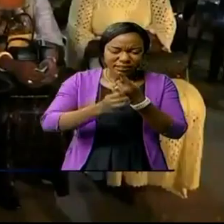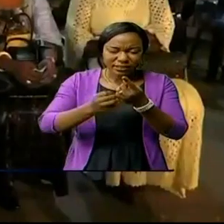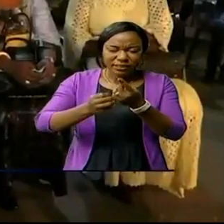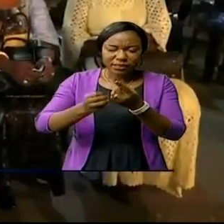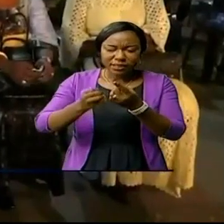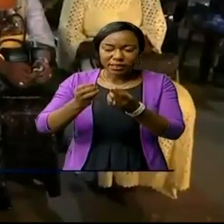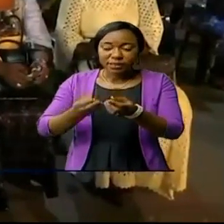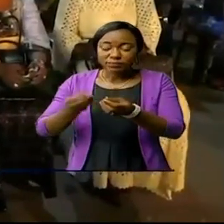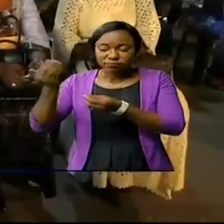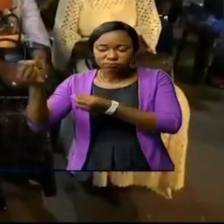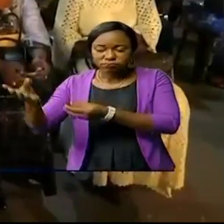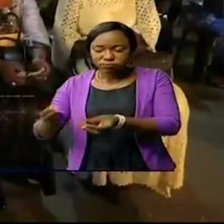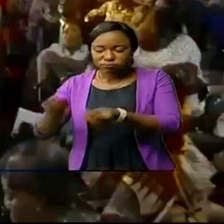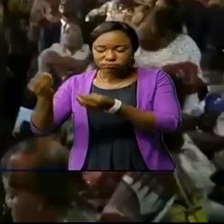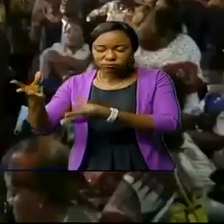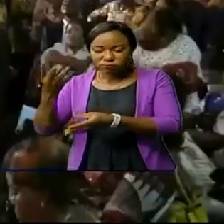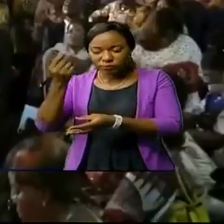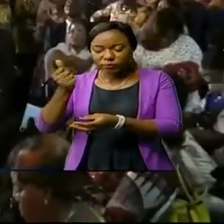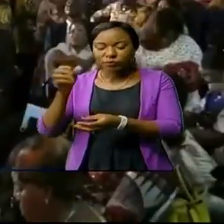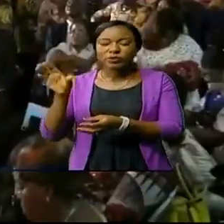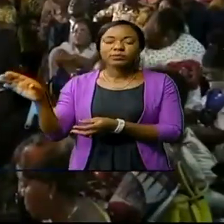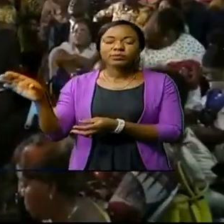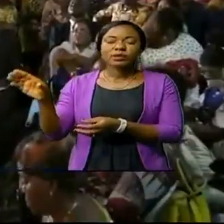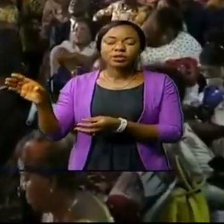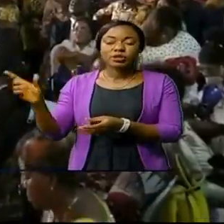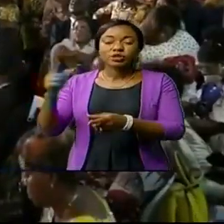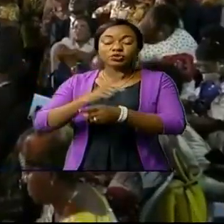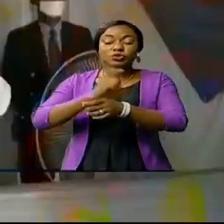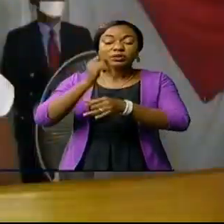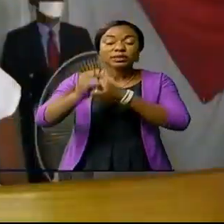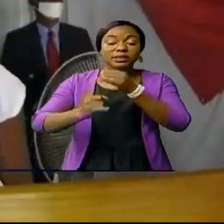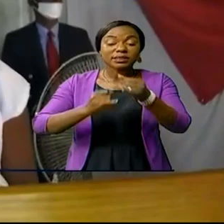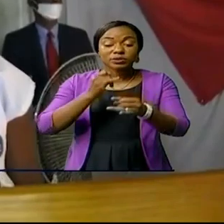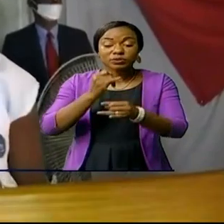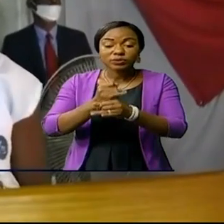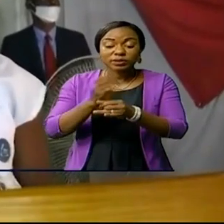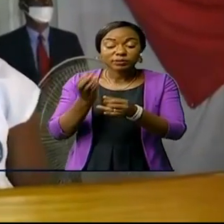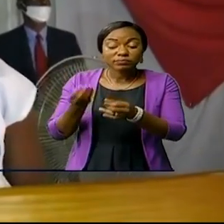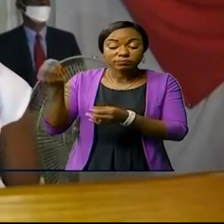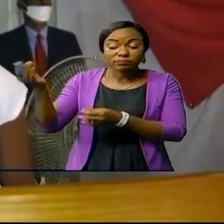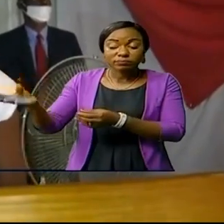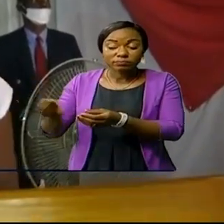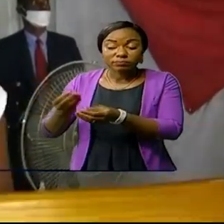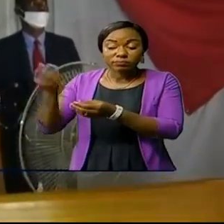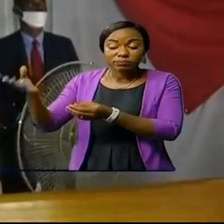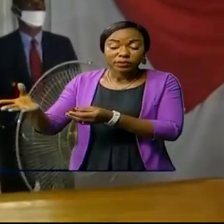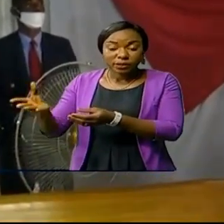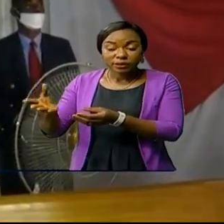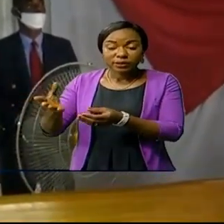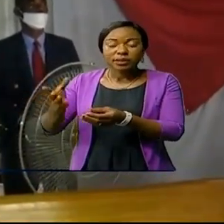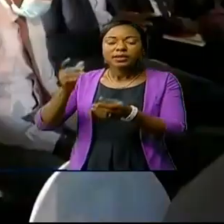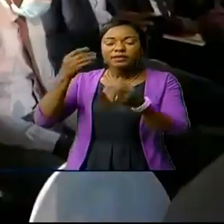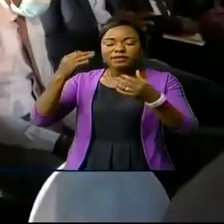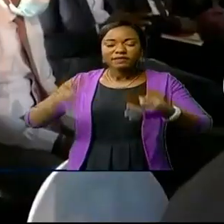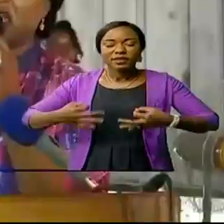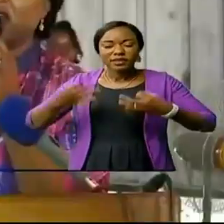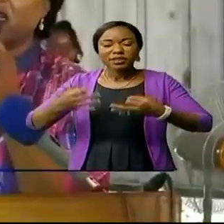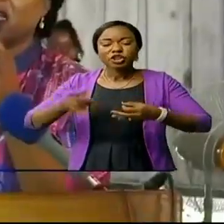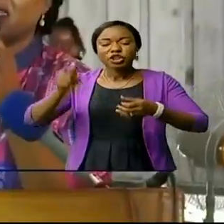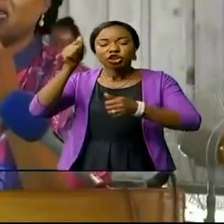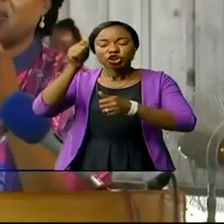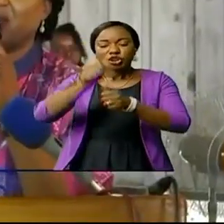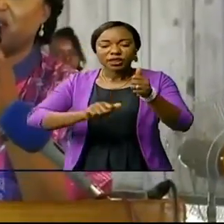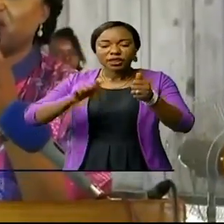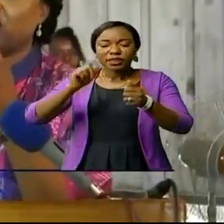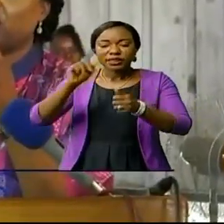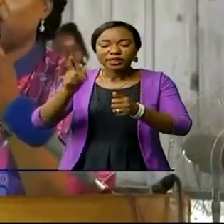'occasion de la journée internationale de l'épargne, célébrée le 31 octobre de chaque année, la patronne du genre, famille et enfants, a